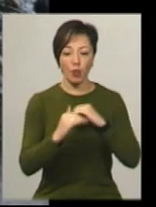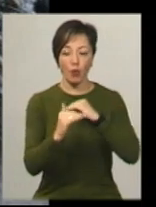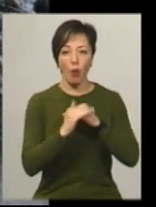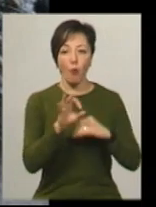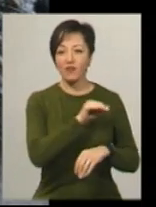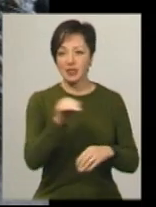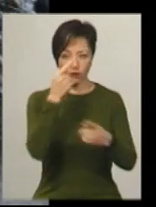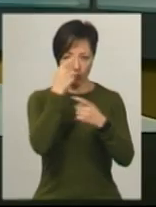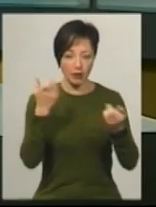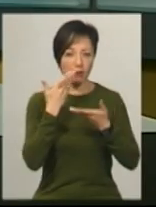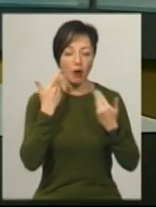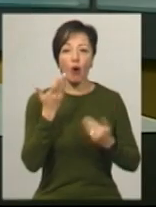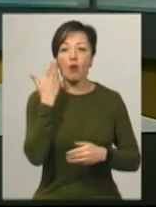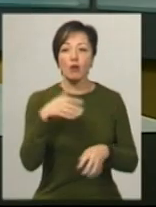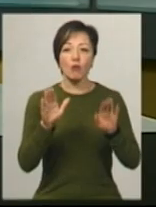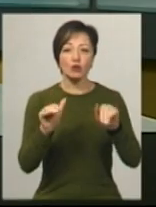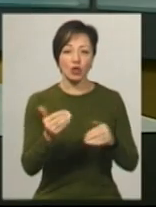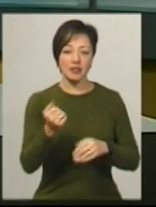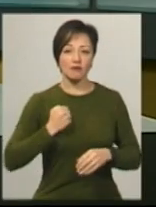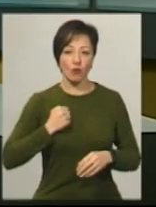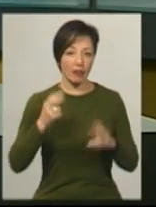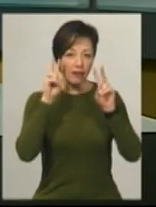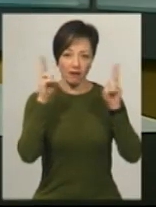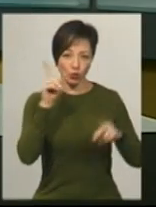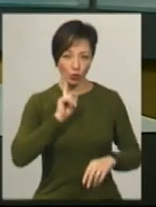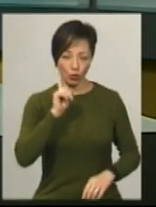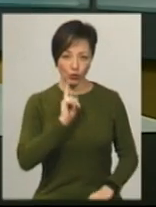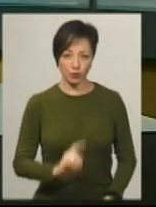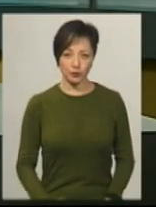немає. Коли відбудеться прощання із військовим, поки невідомо.